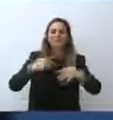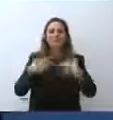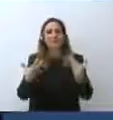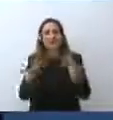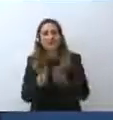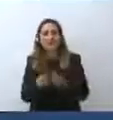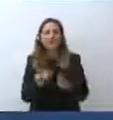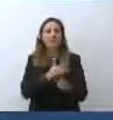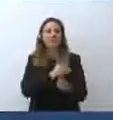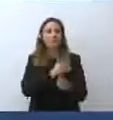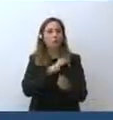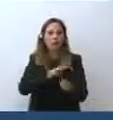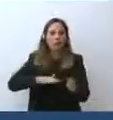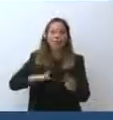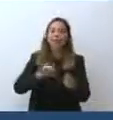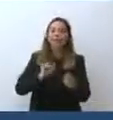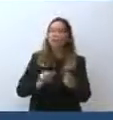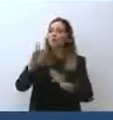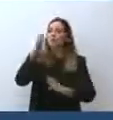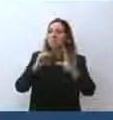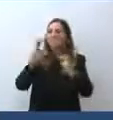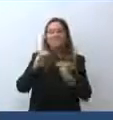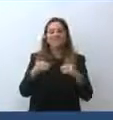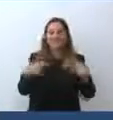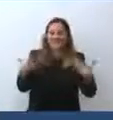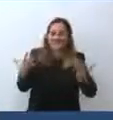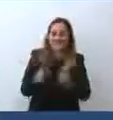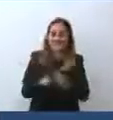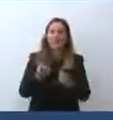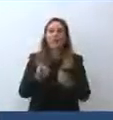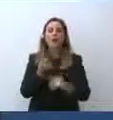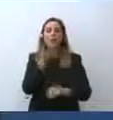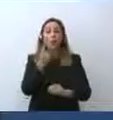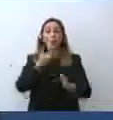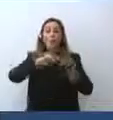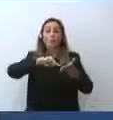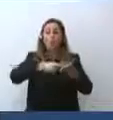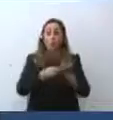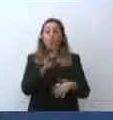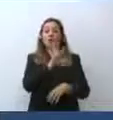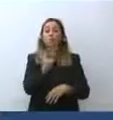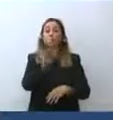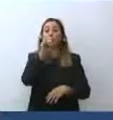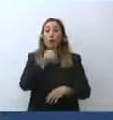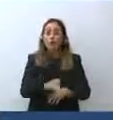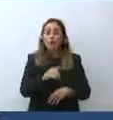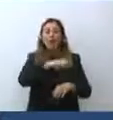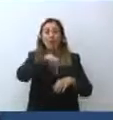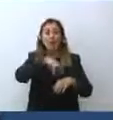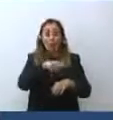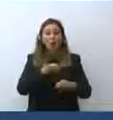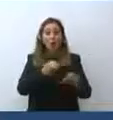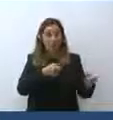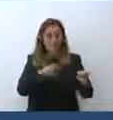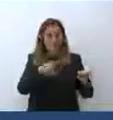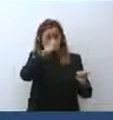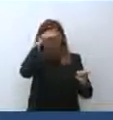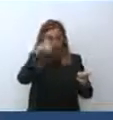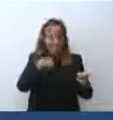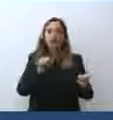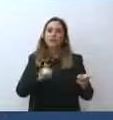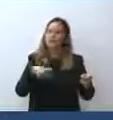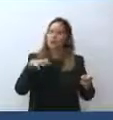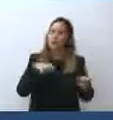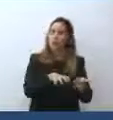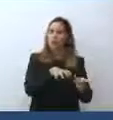imparare a vivere assieme. Un milione e 650.000 ore abbiamo recuperato durante l'estate. Questo ci ha permesso di arrivare